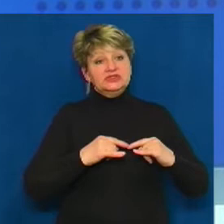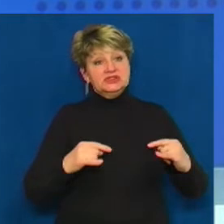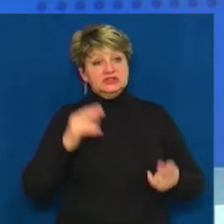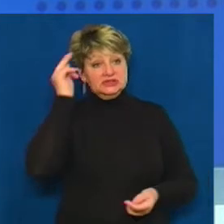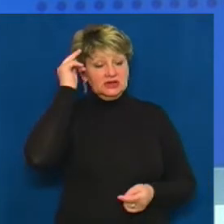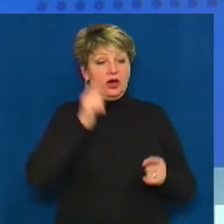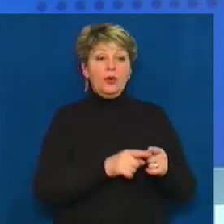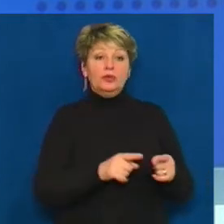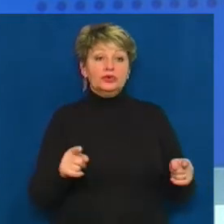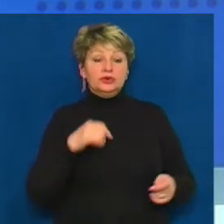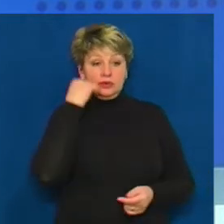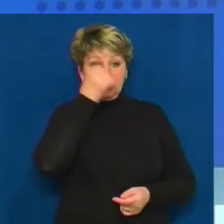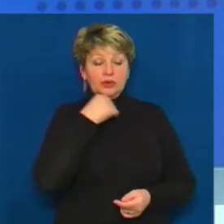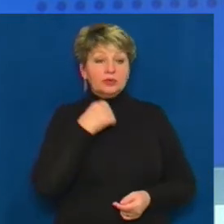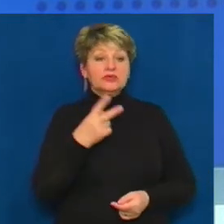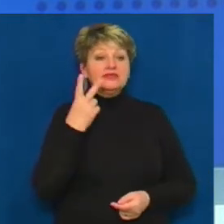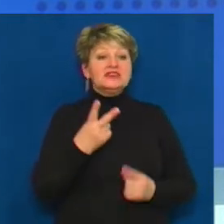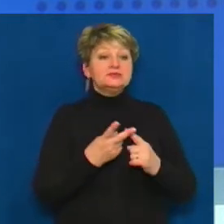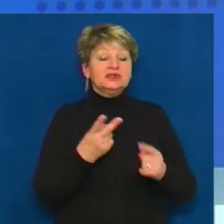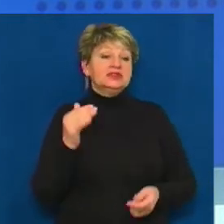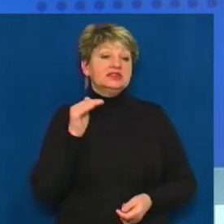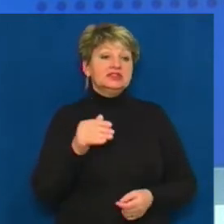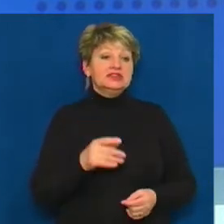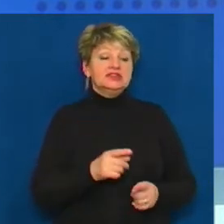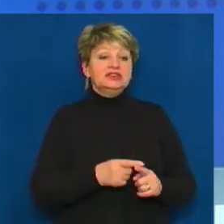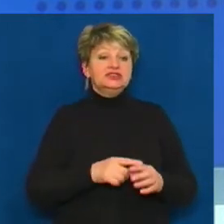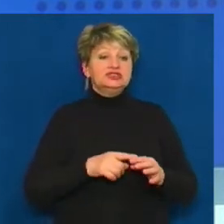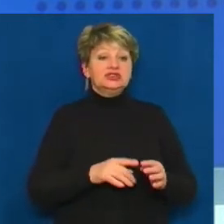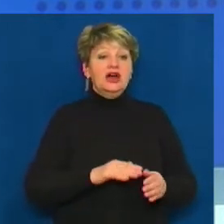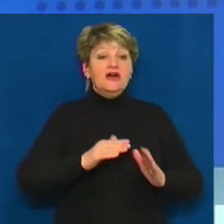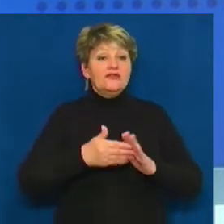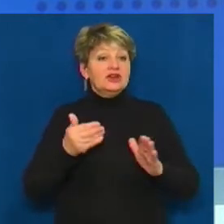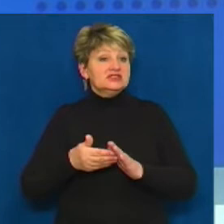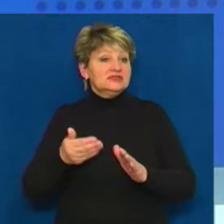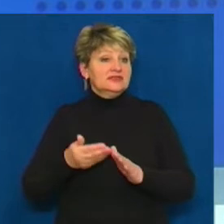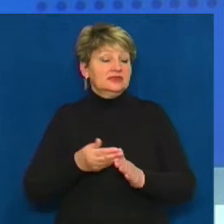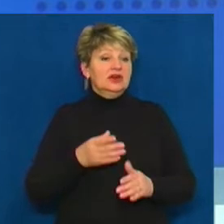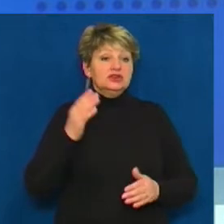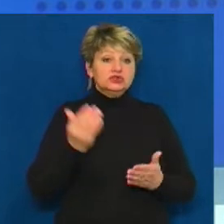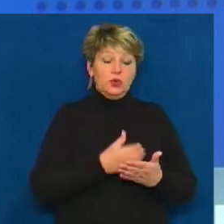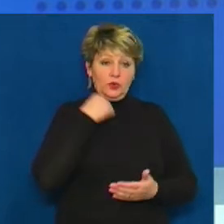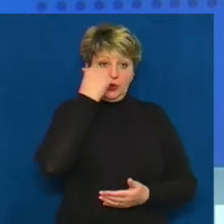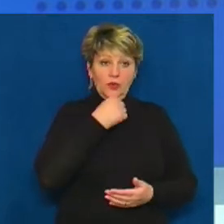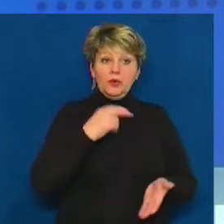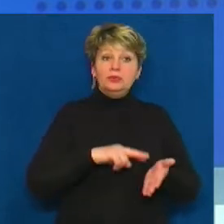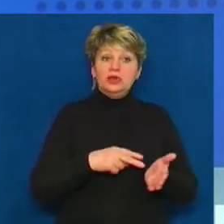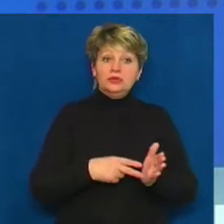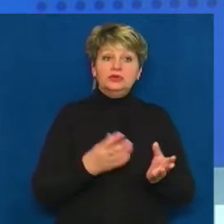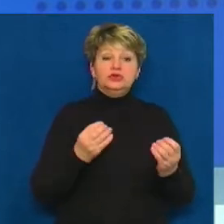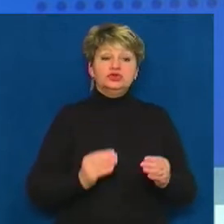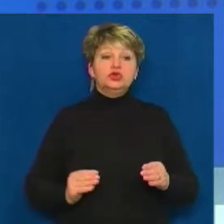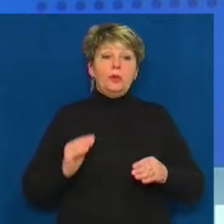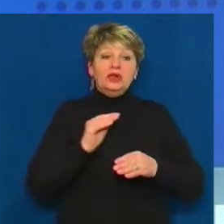здійснює до 2,5 тисяч виїздів. Через значну кількість викликів у центрі із нового року планують запустити додаткове